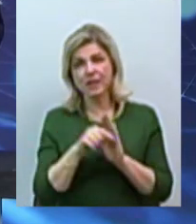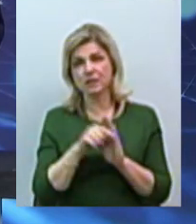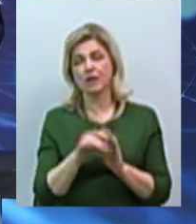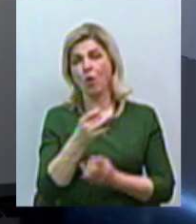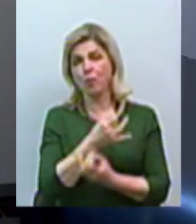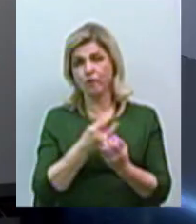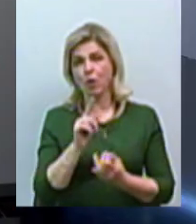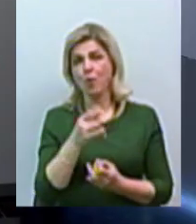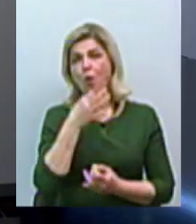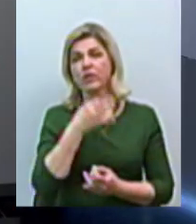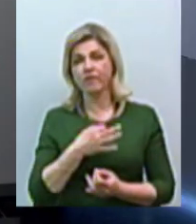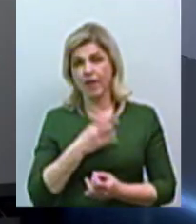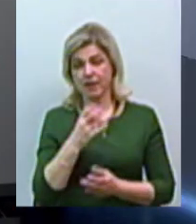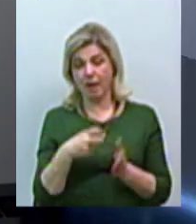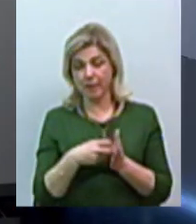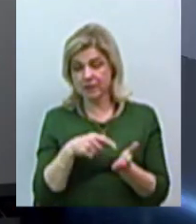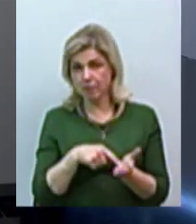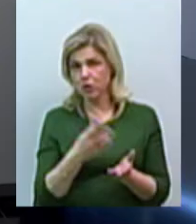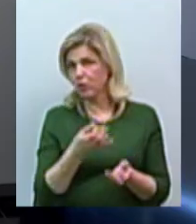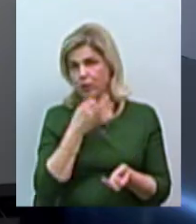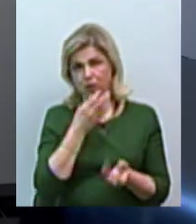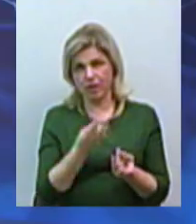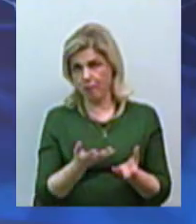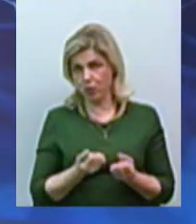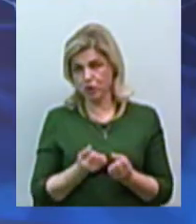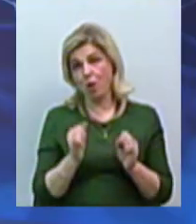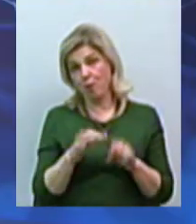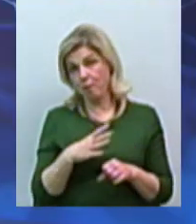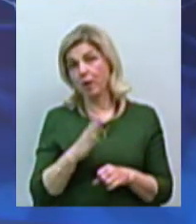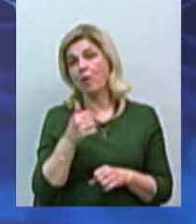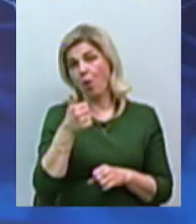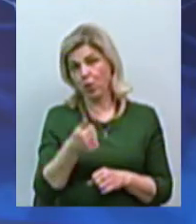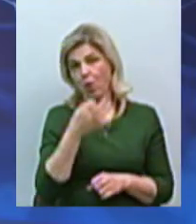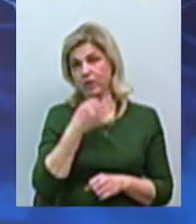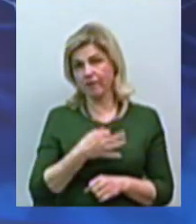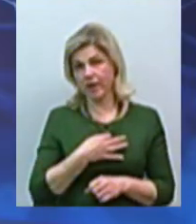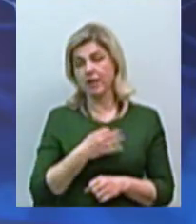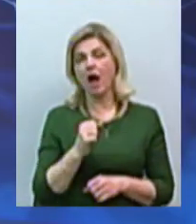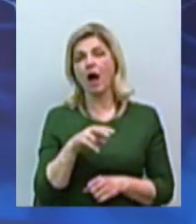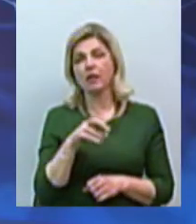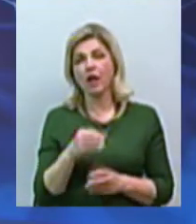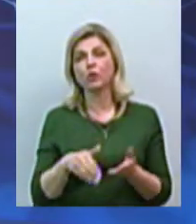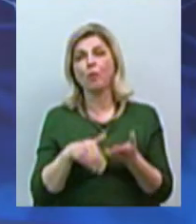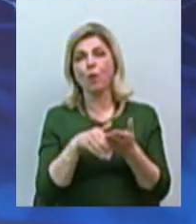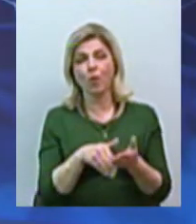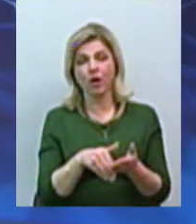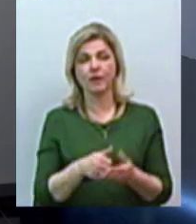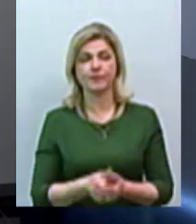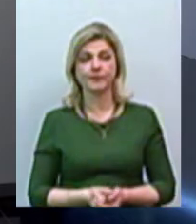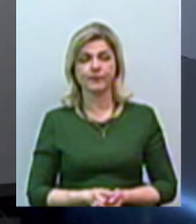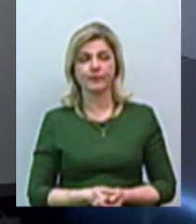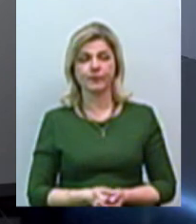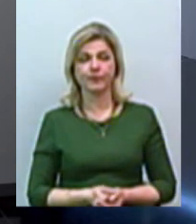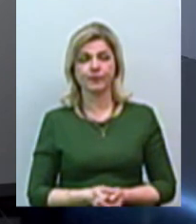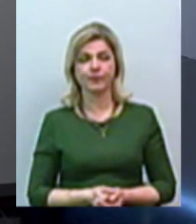відповідь ми на ці листи ще не отримали. Може, буде якась позитивна відповідь. Але допомога брат